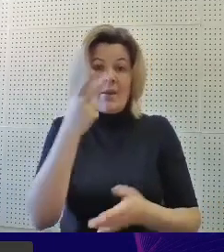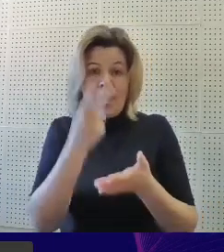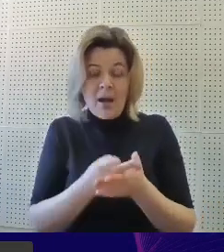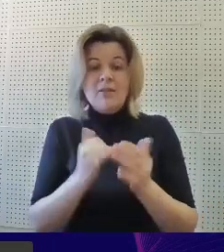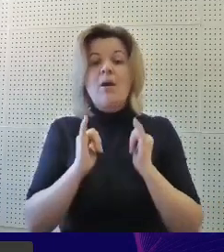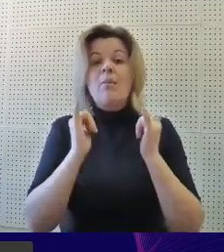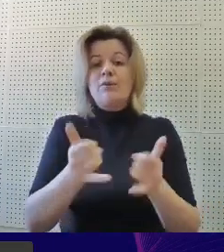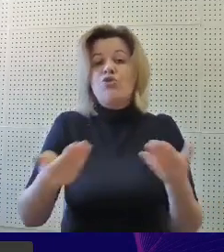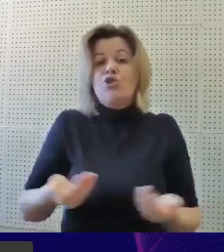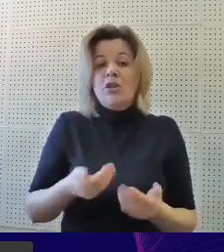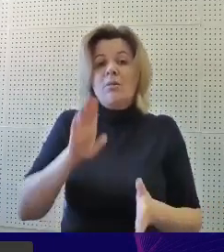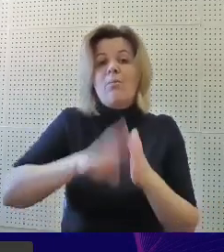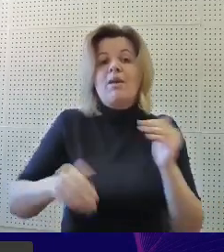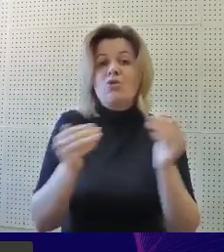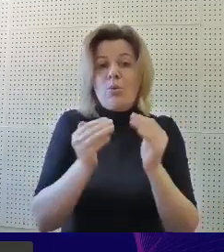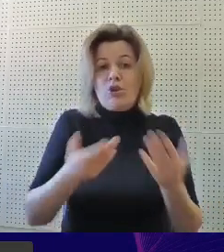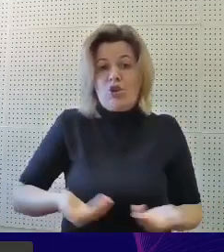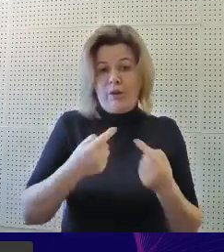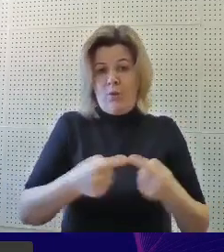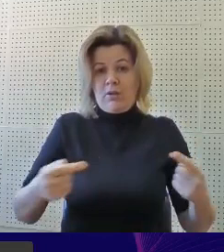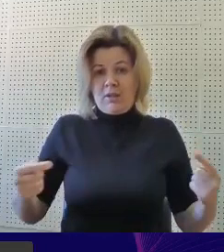посвященные жизни бездомных животных.